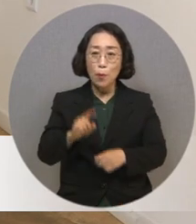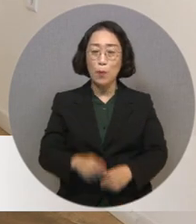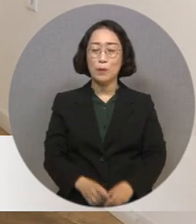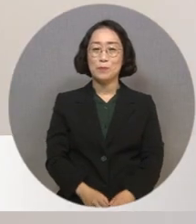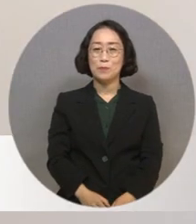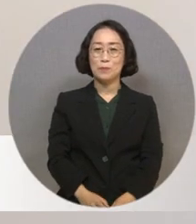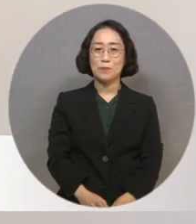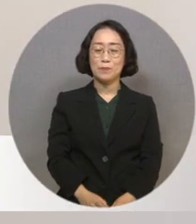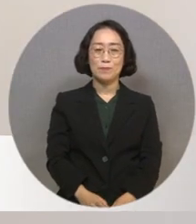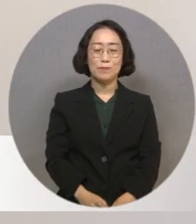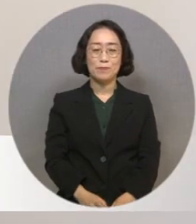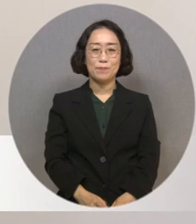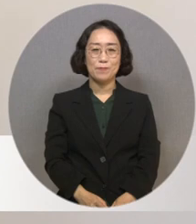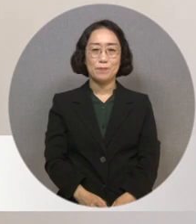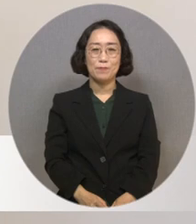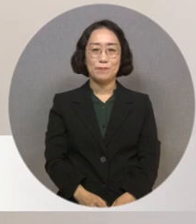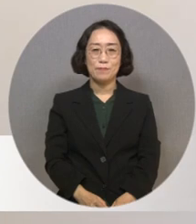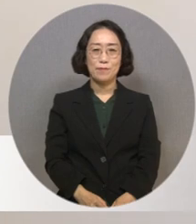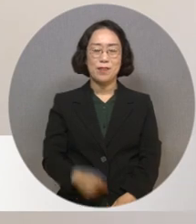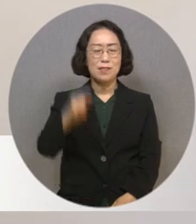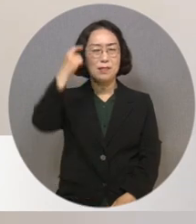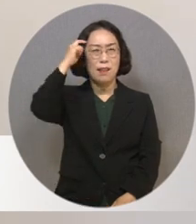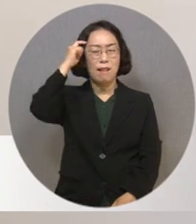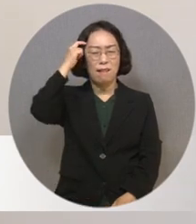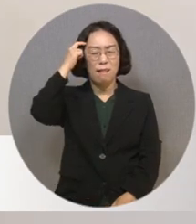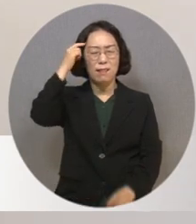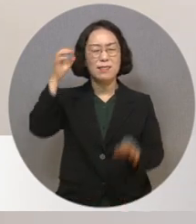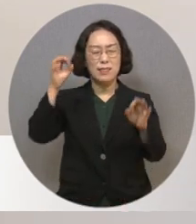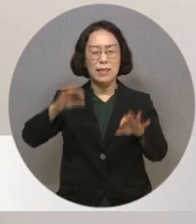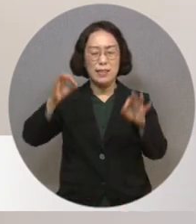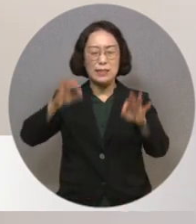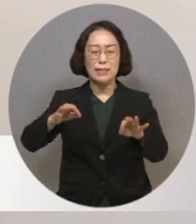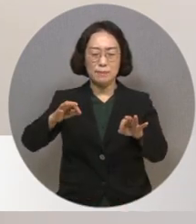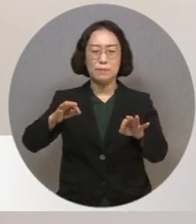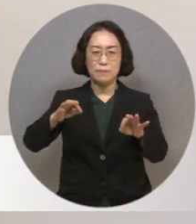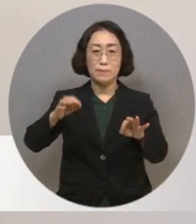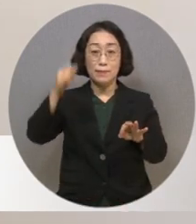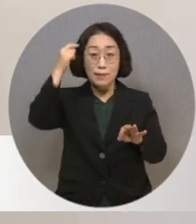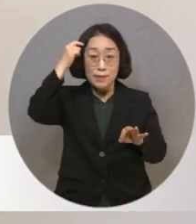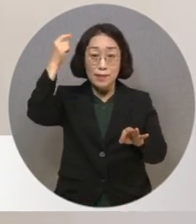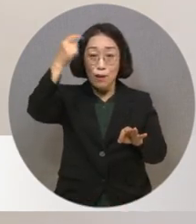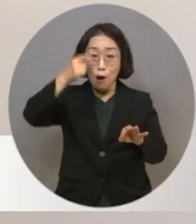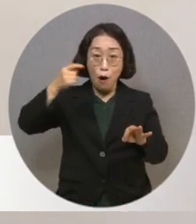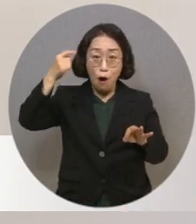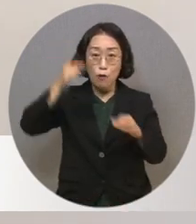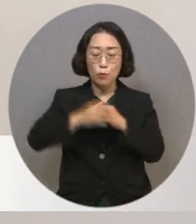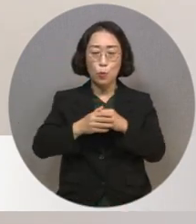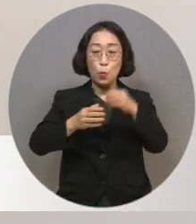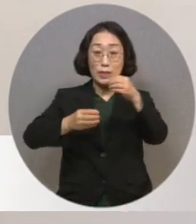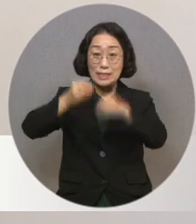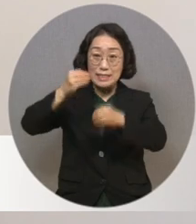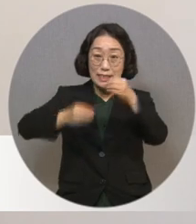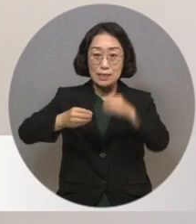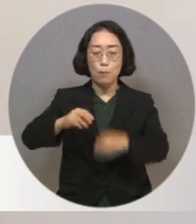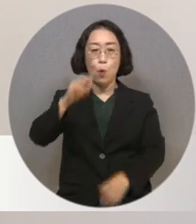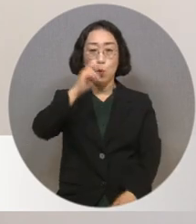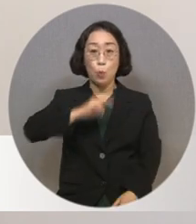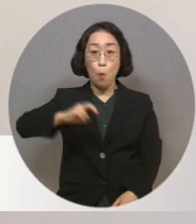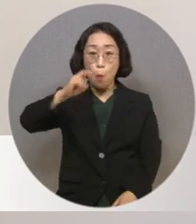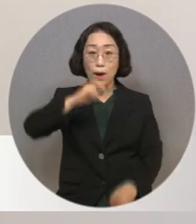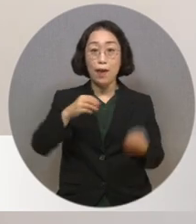의미를 두고 있나요? 우리가 그냥 생각만 가지고 있다. 스쳐 지나가던 좋은 생각이라든지 좋은 시라든지 좋은 노래